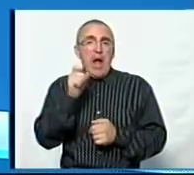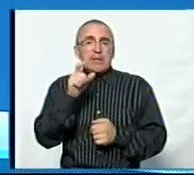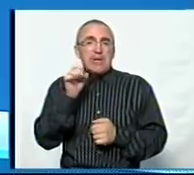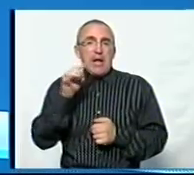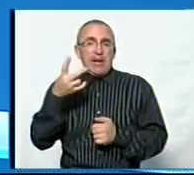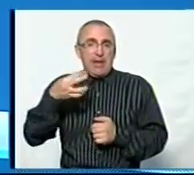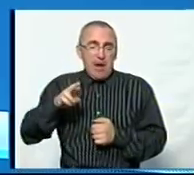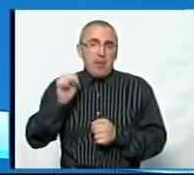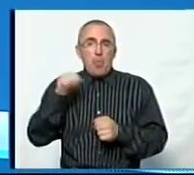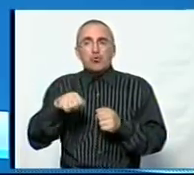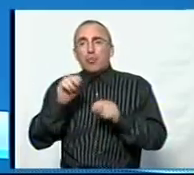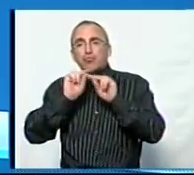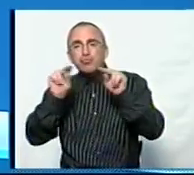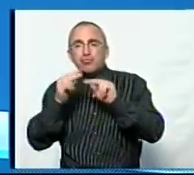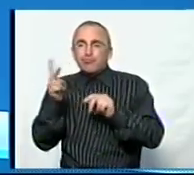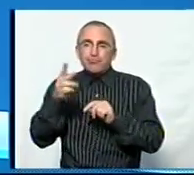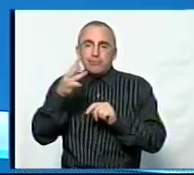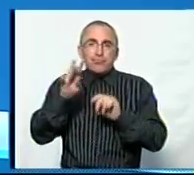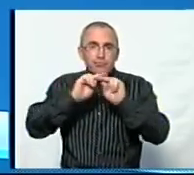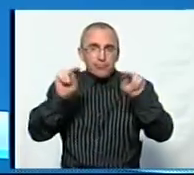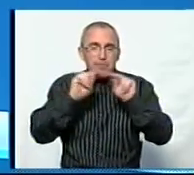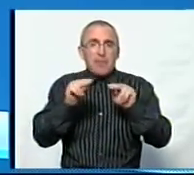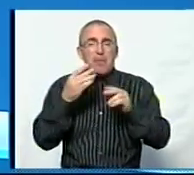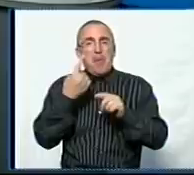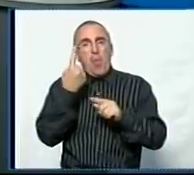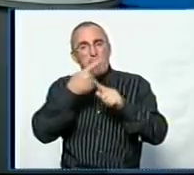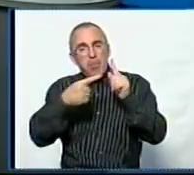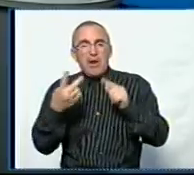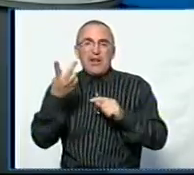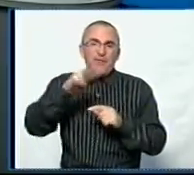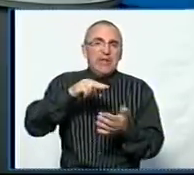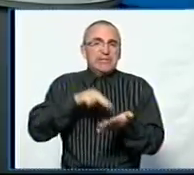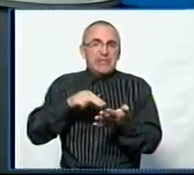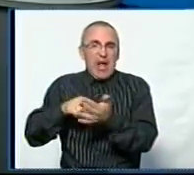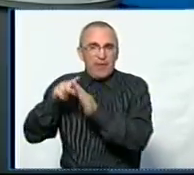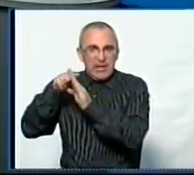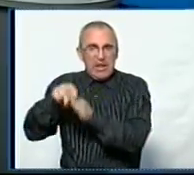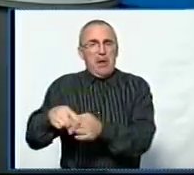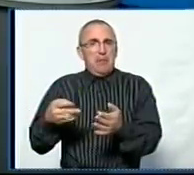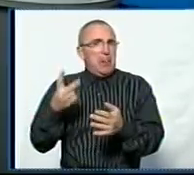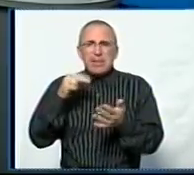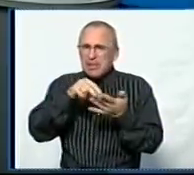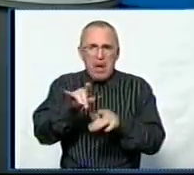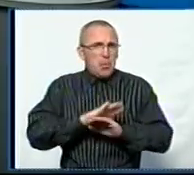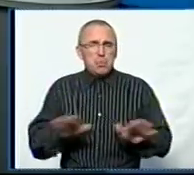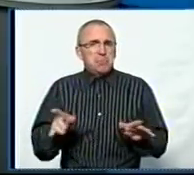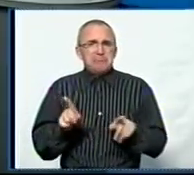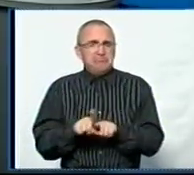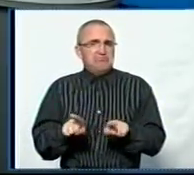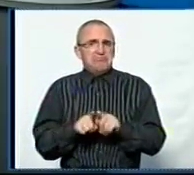читати по кілька предметів, мати півтори-дві ставки навантаження. Не йдуть, тим не менше.